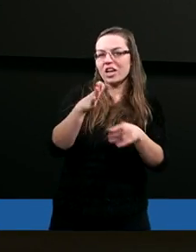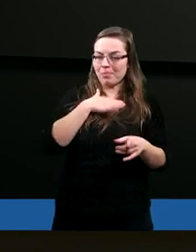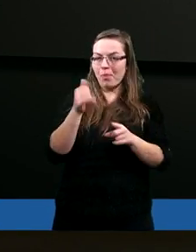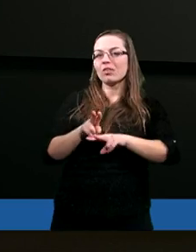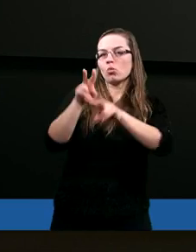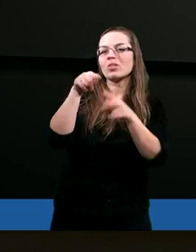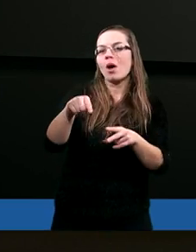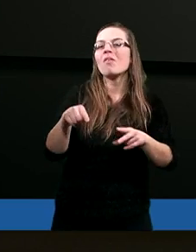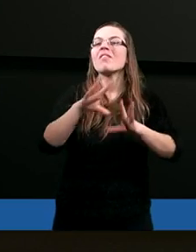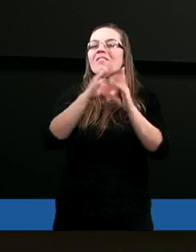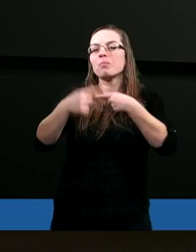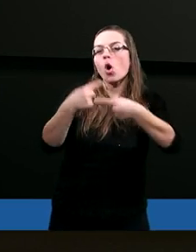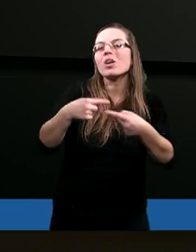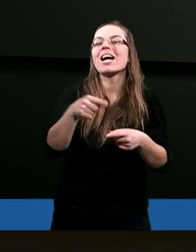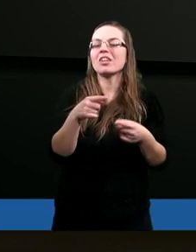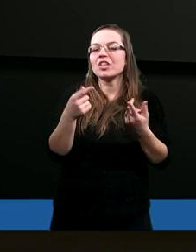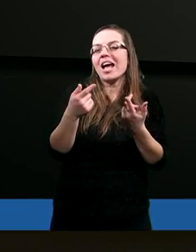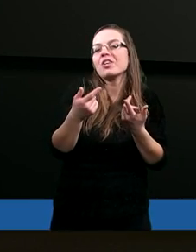udział w tym procesie